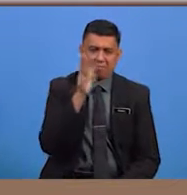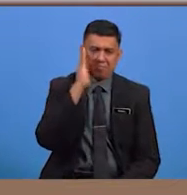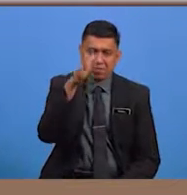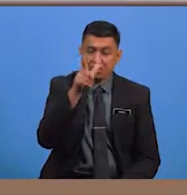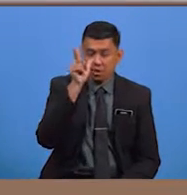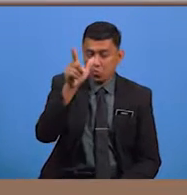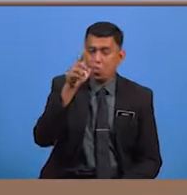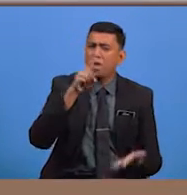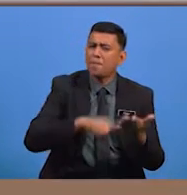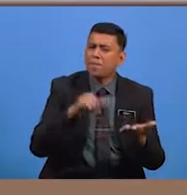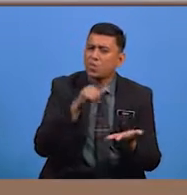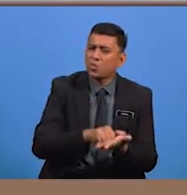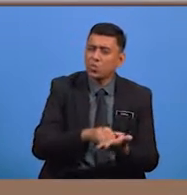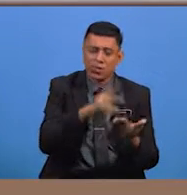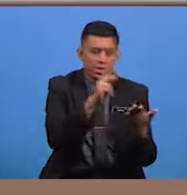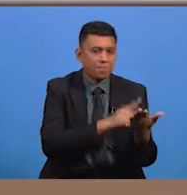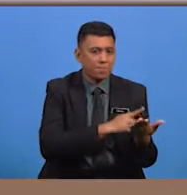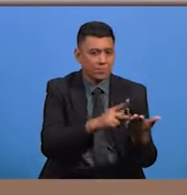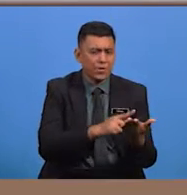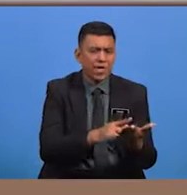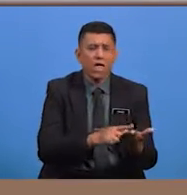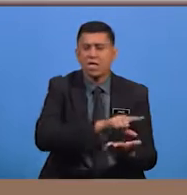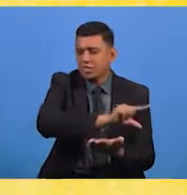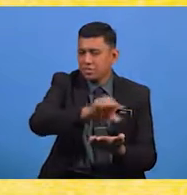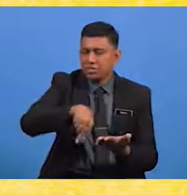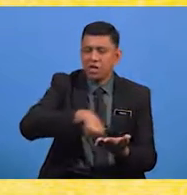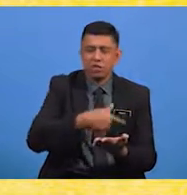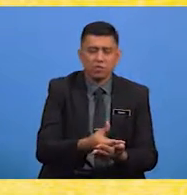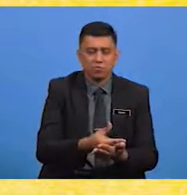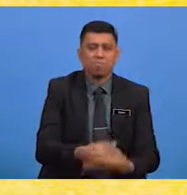apa itu pantun secara keseluruhannya